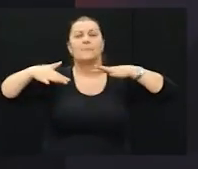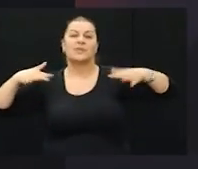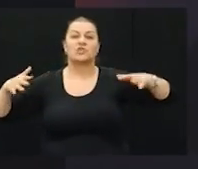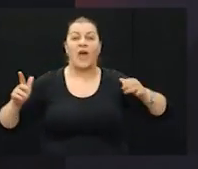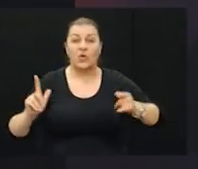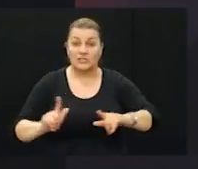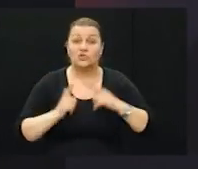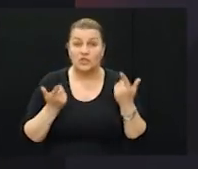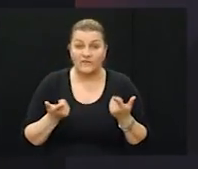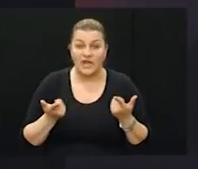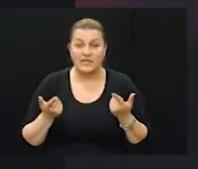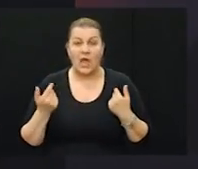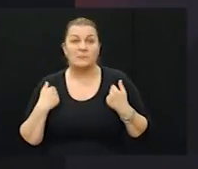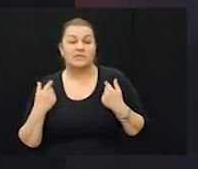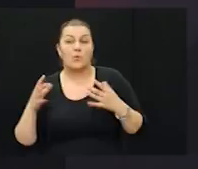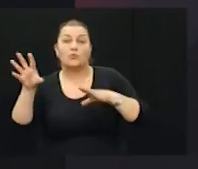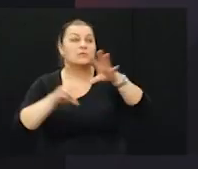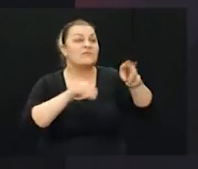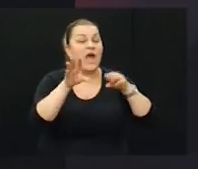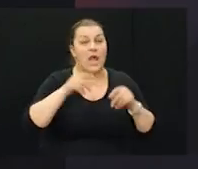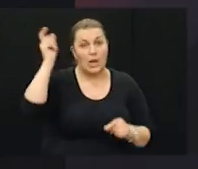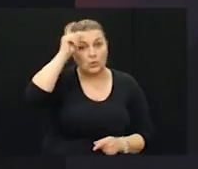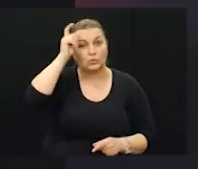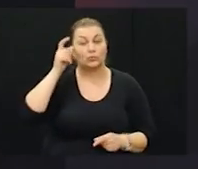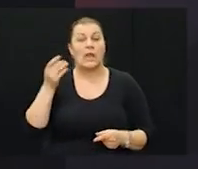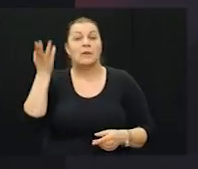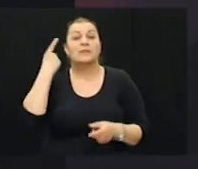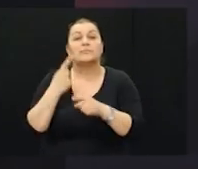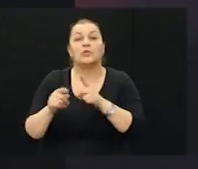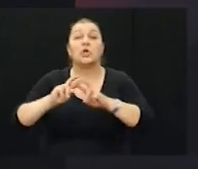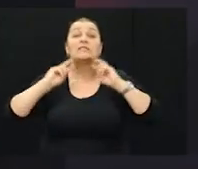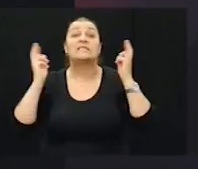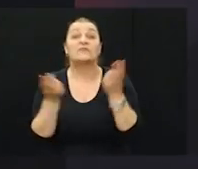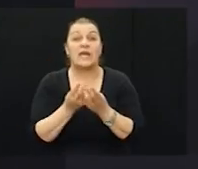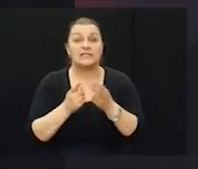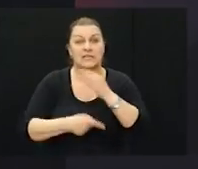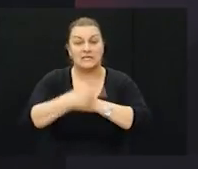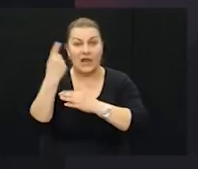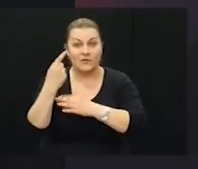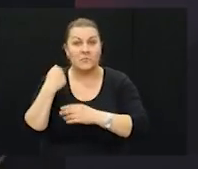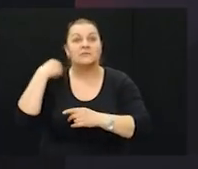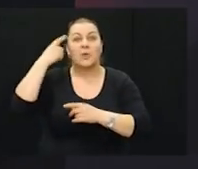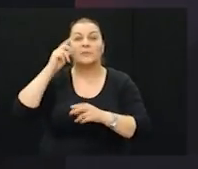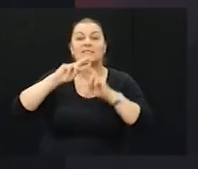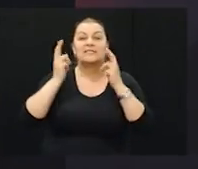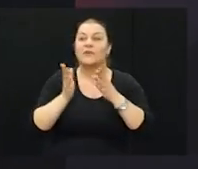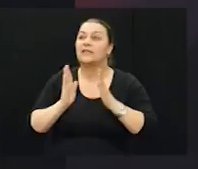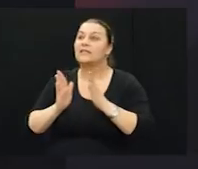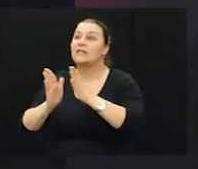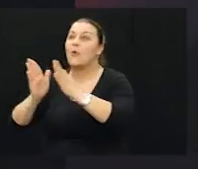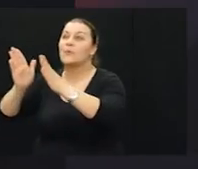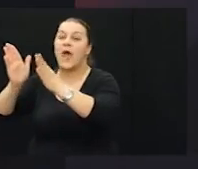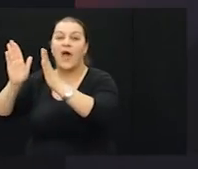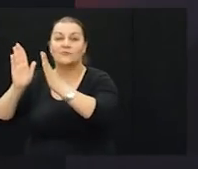življenja, usvajali smo određene kulture, bili smo dio svjetskih trendova, mislili smo kako svijet ide u jednom pravcu